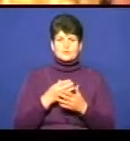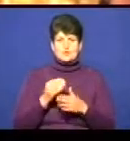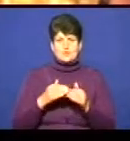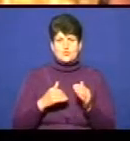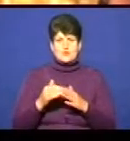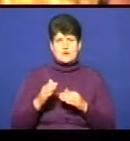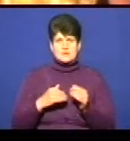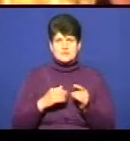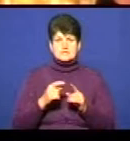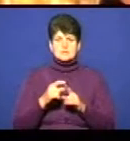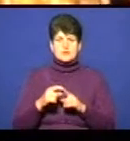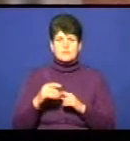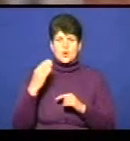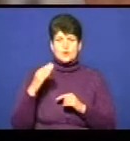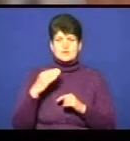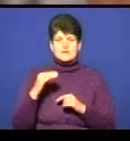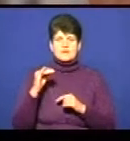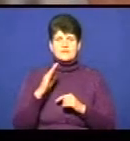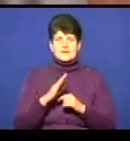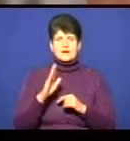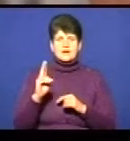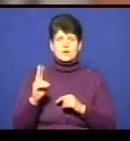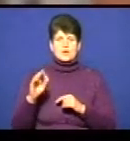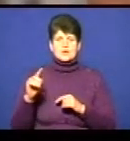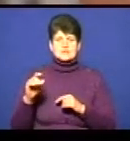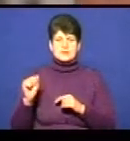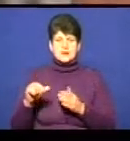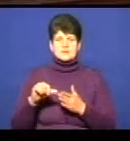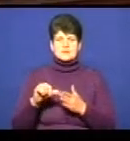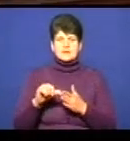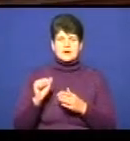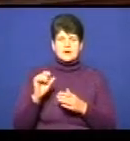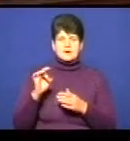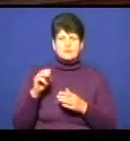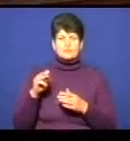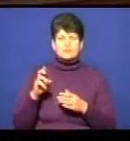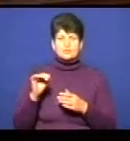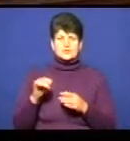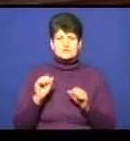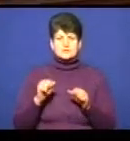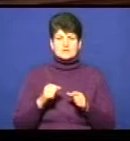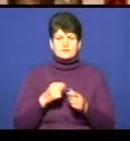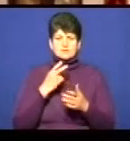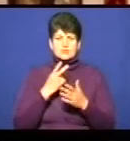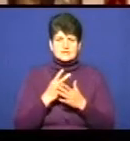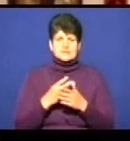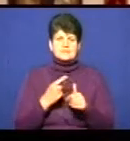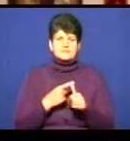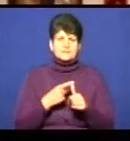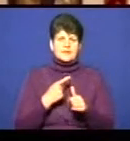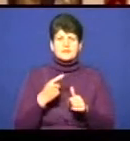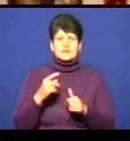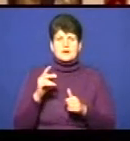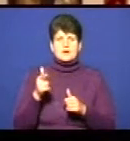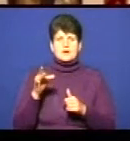За словами отця Віталія Козака, представлені артбуки – це можливість відкрити імена Володимира Громницького, Степана